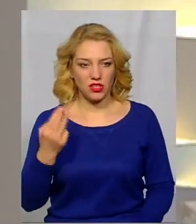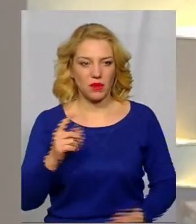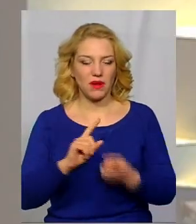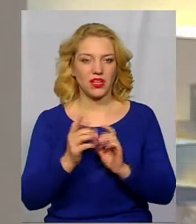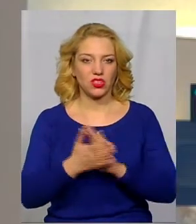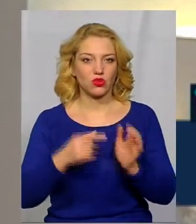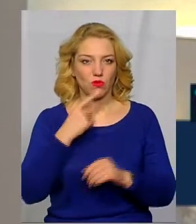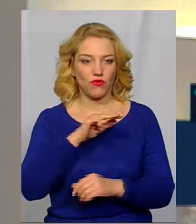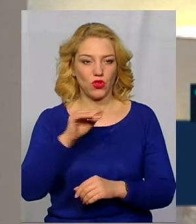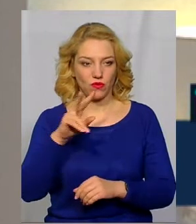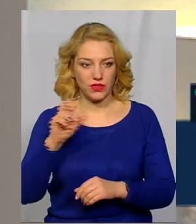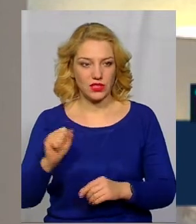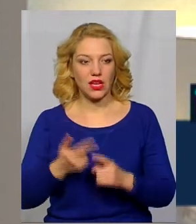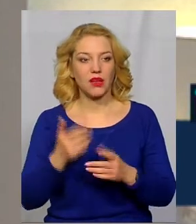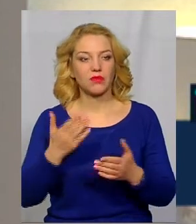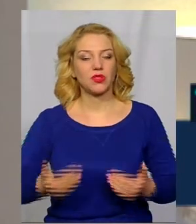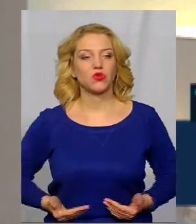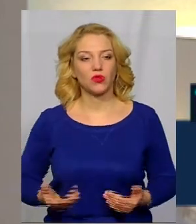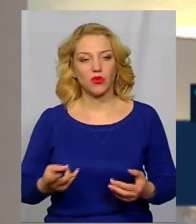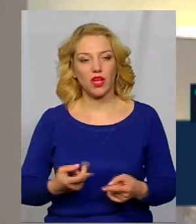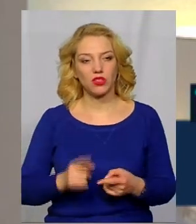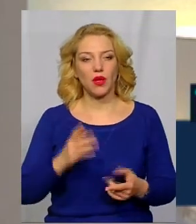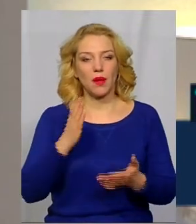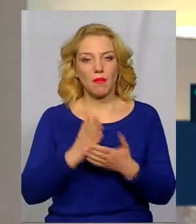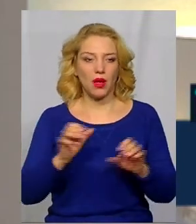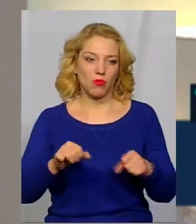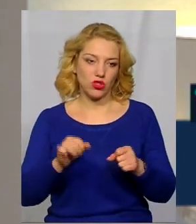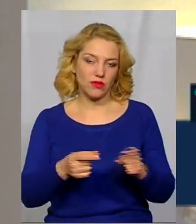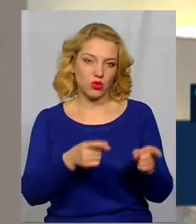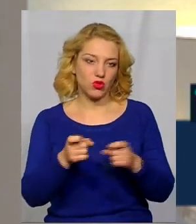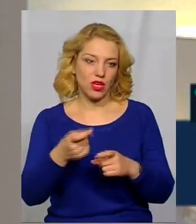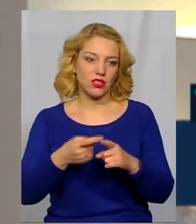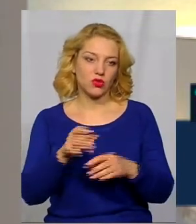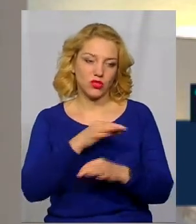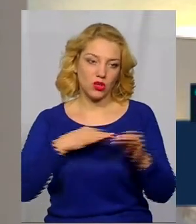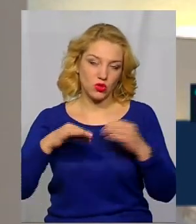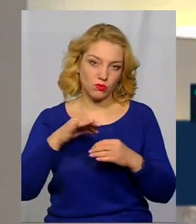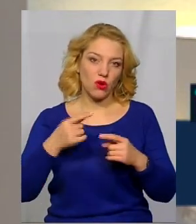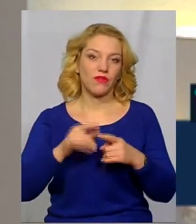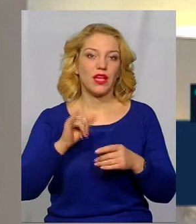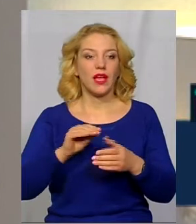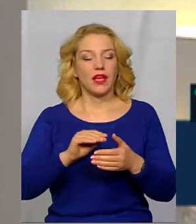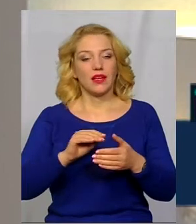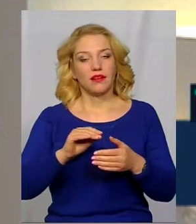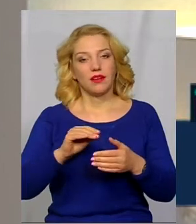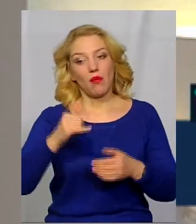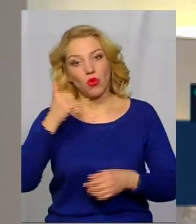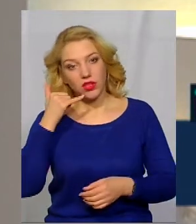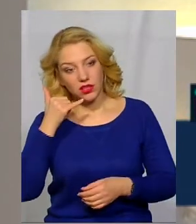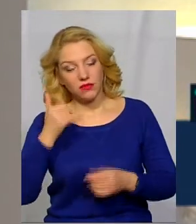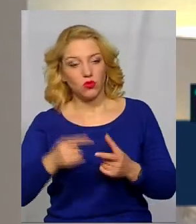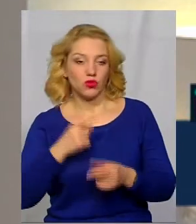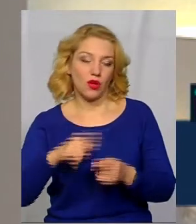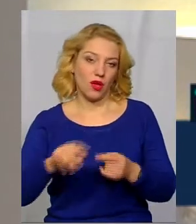Фіновська. Працюємо нажаво, тож маєте нагоду долучатися до розмови або телефоном, або пишіть підпрямою трансляцією